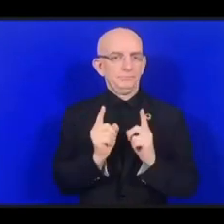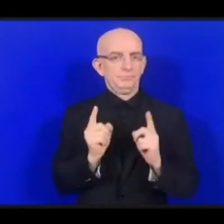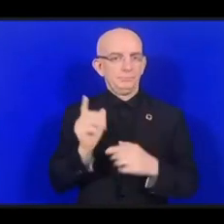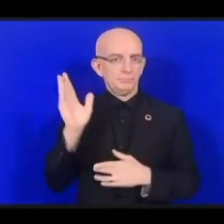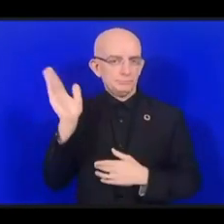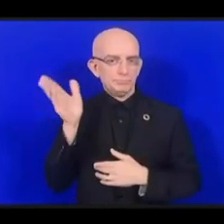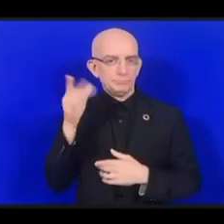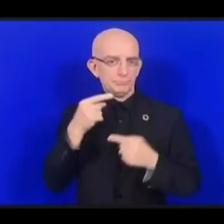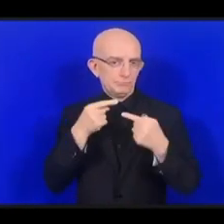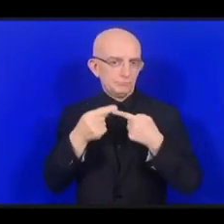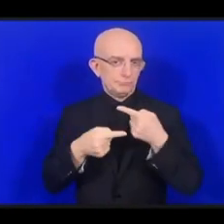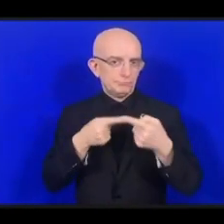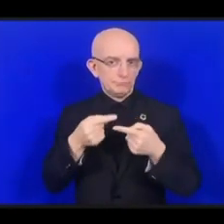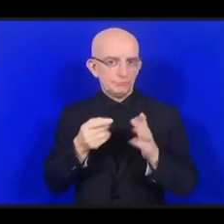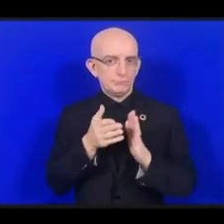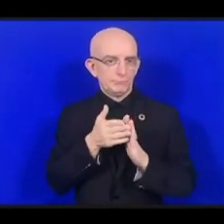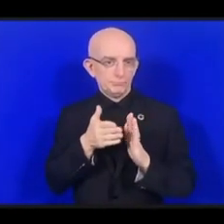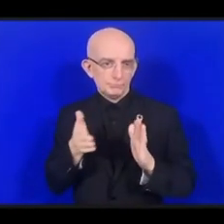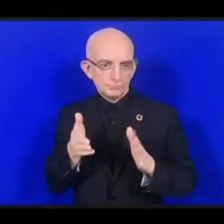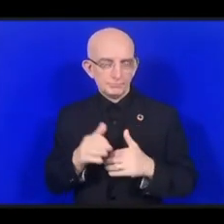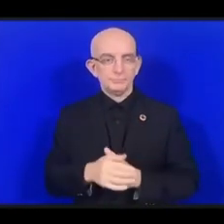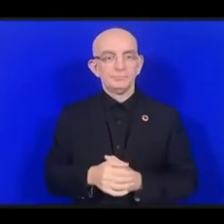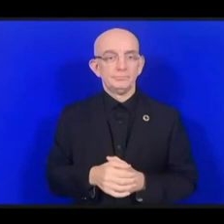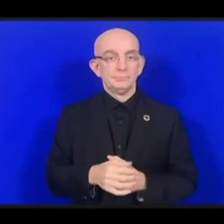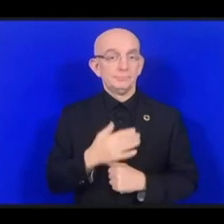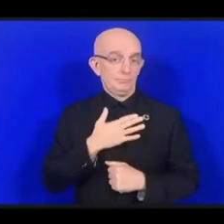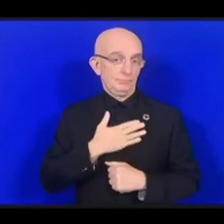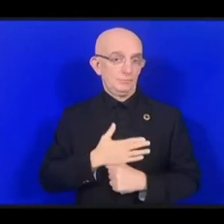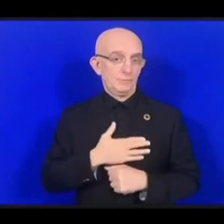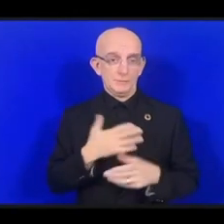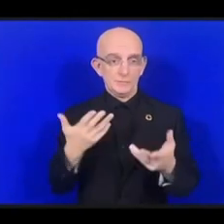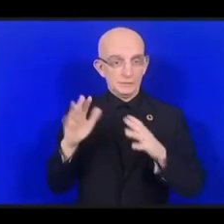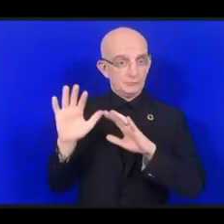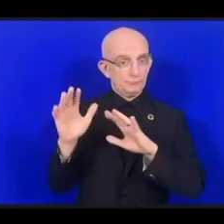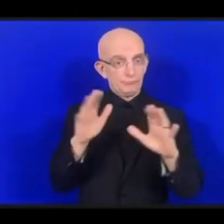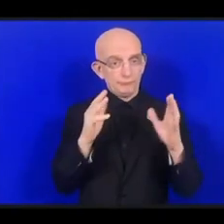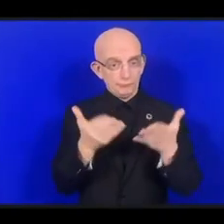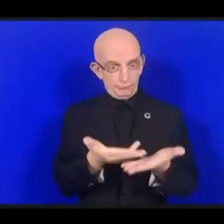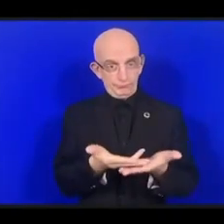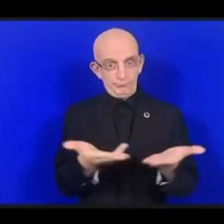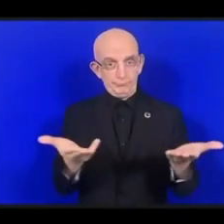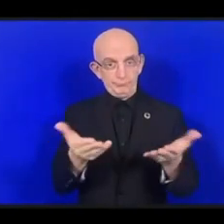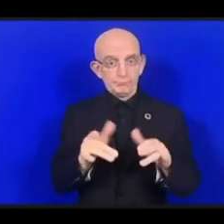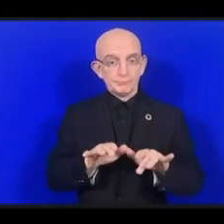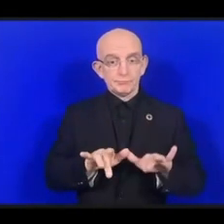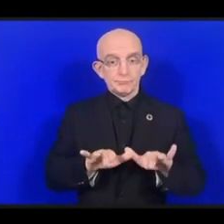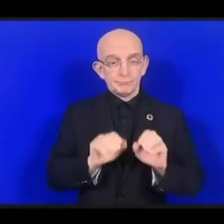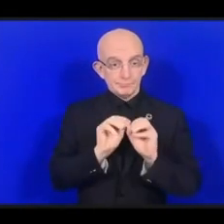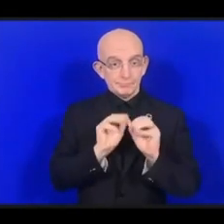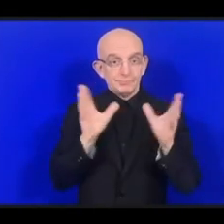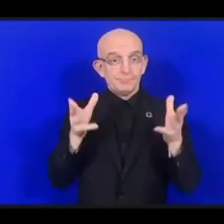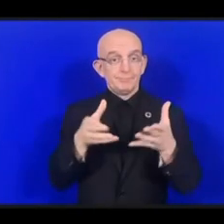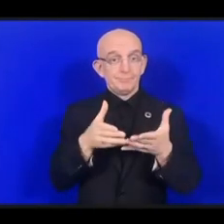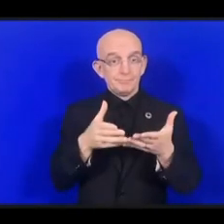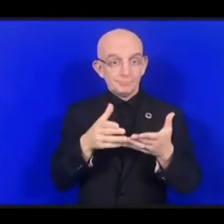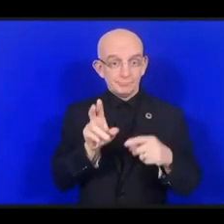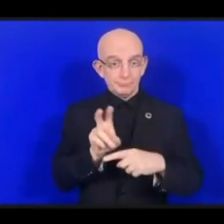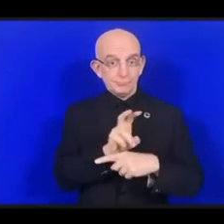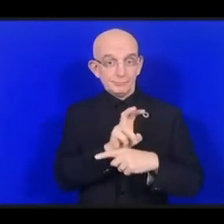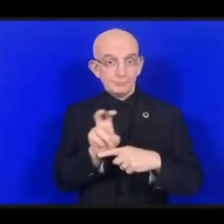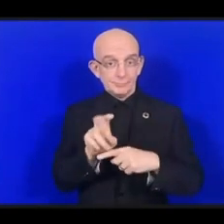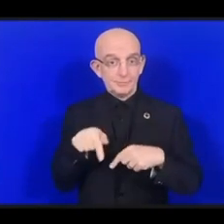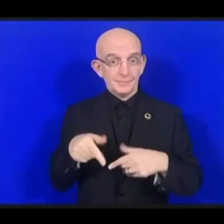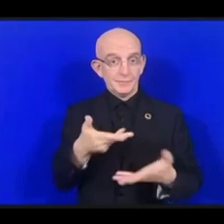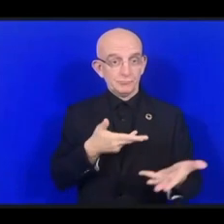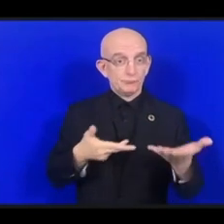хотел бы поздравить форум управления интернетом, проводимый в Киото в 2023 году, которому